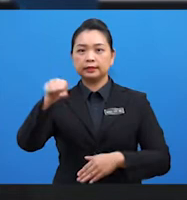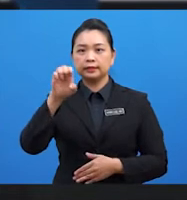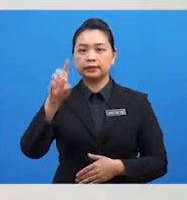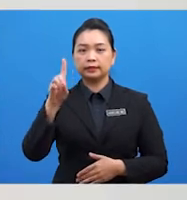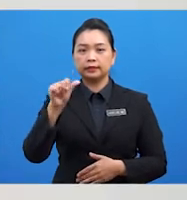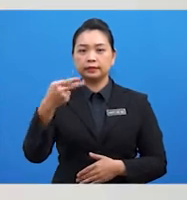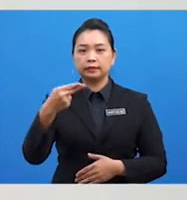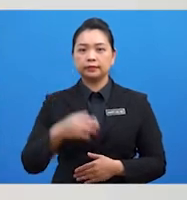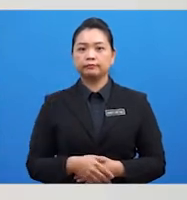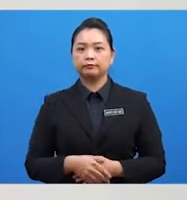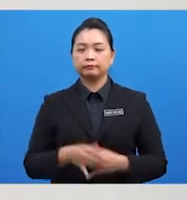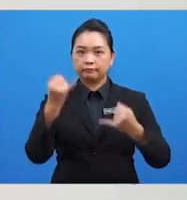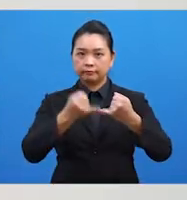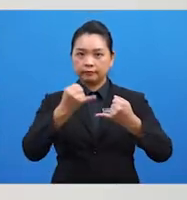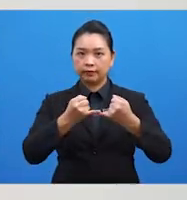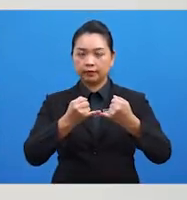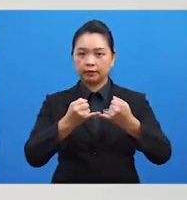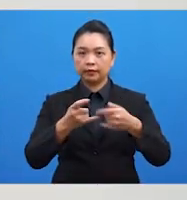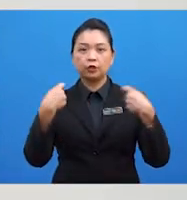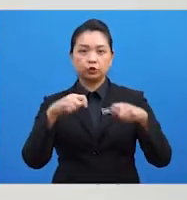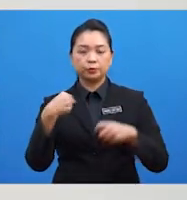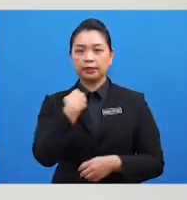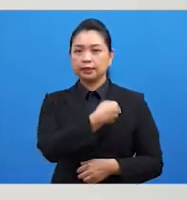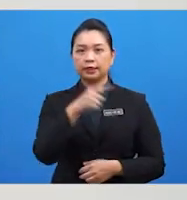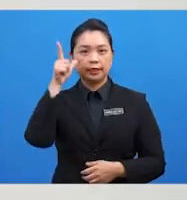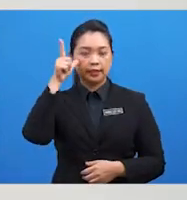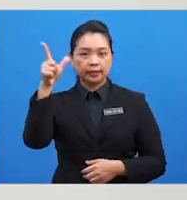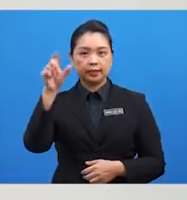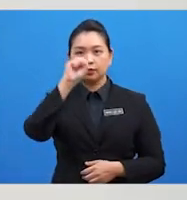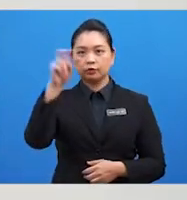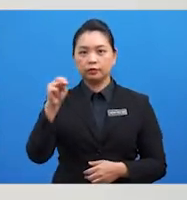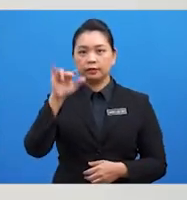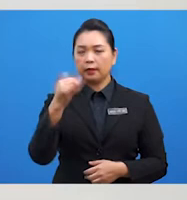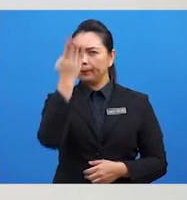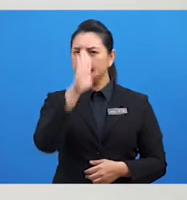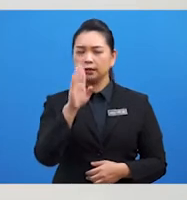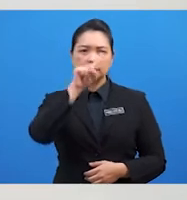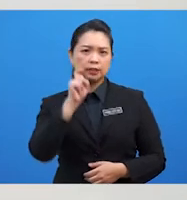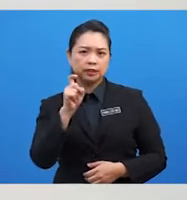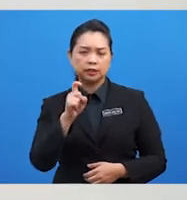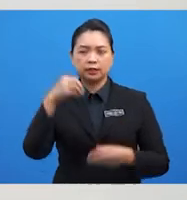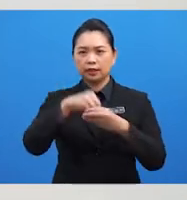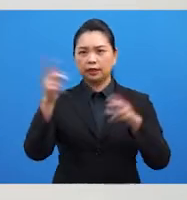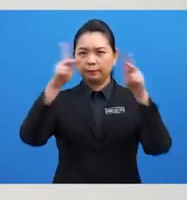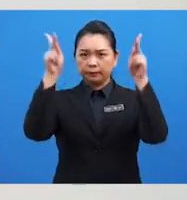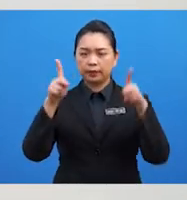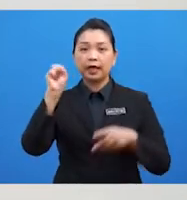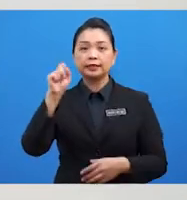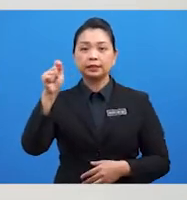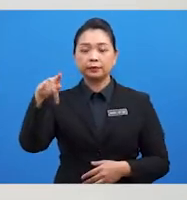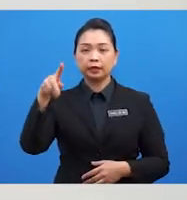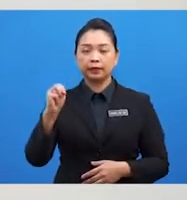akhir sekali cuba kita lihat soalan yang pernah disoal dalam perperiksaan